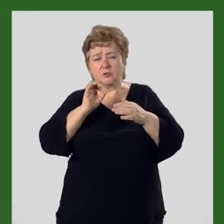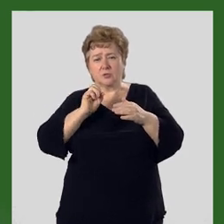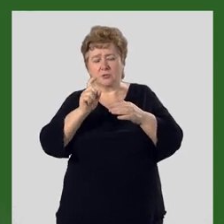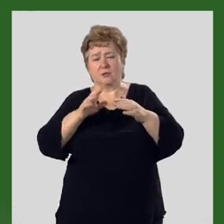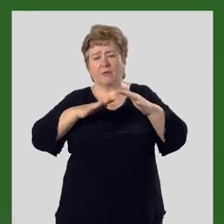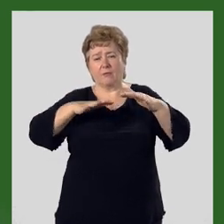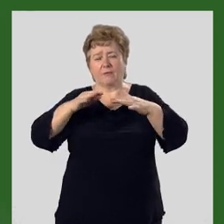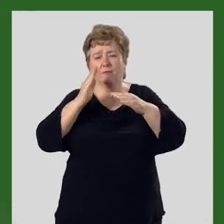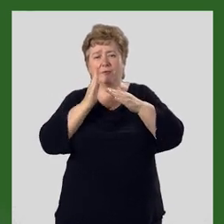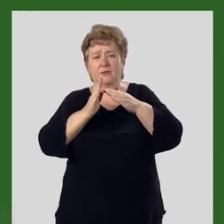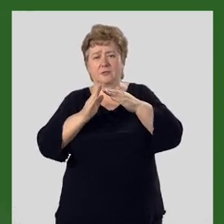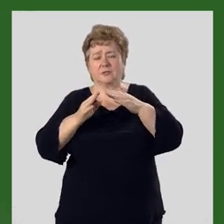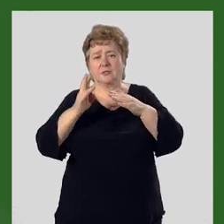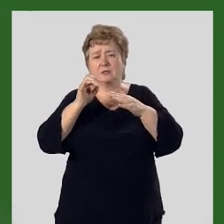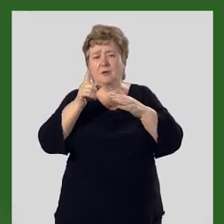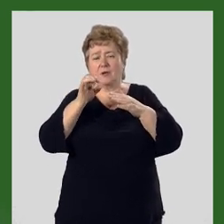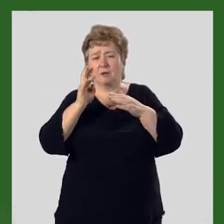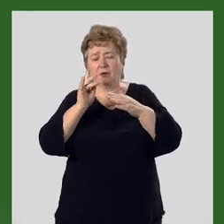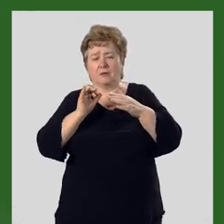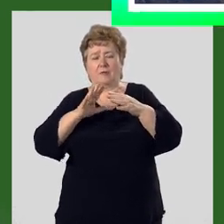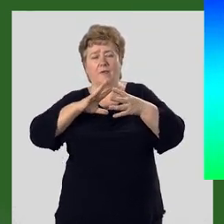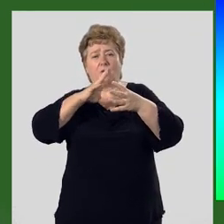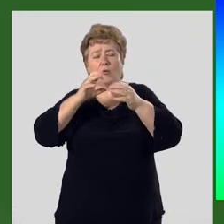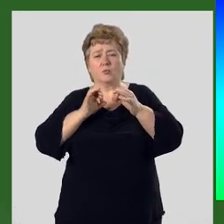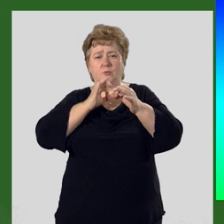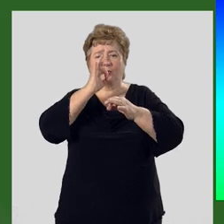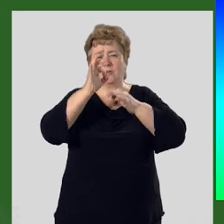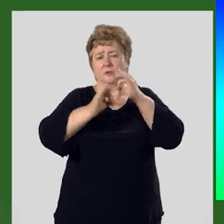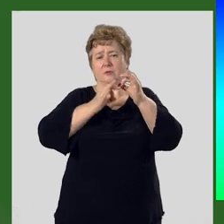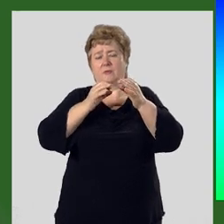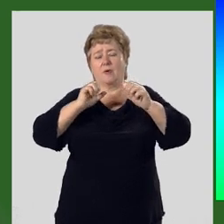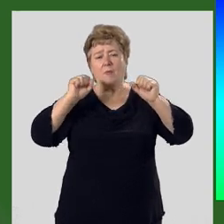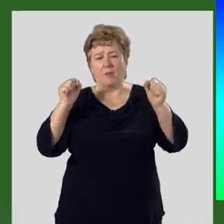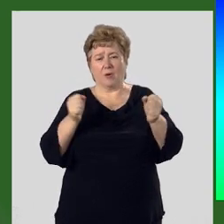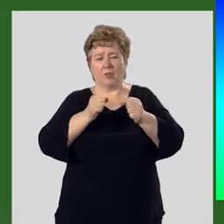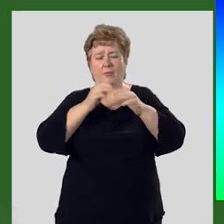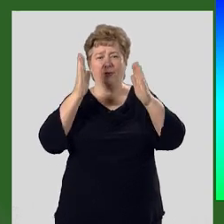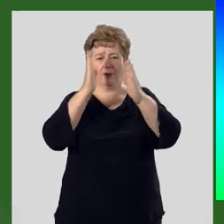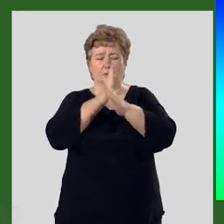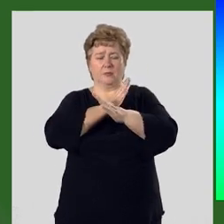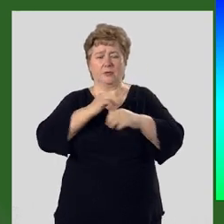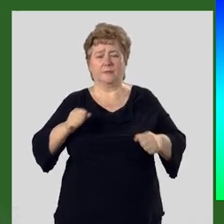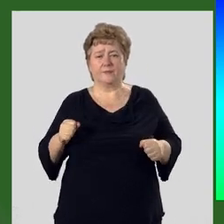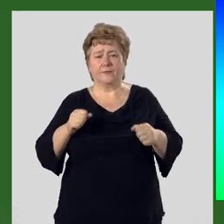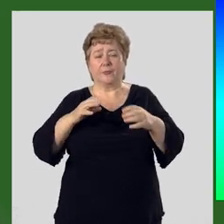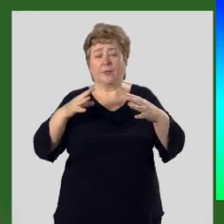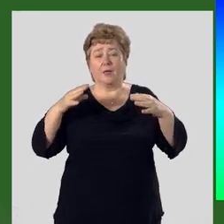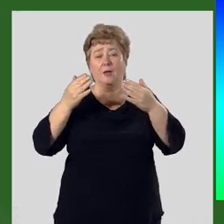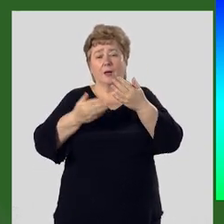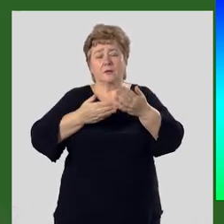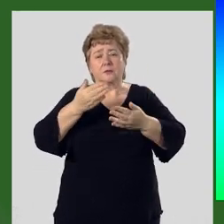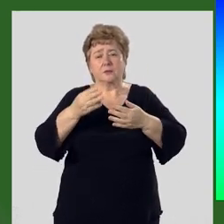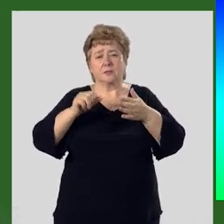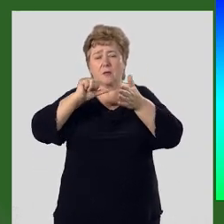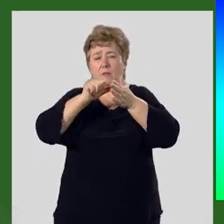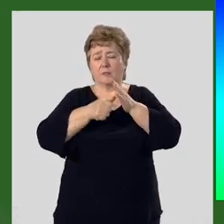движений в конце неогена и общепланетарного похолодания климата. Следы и